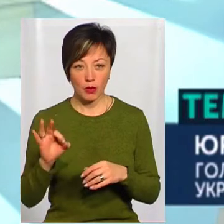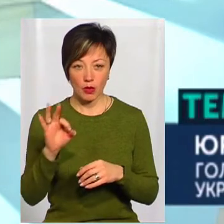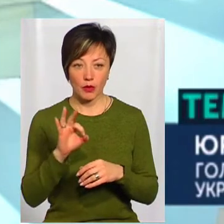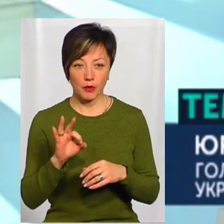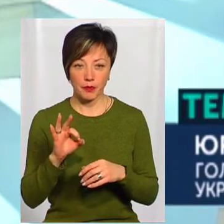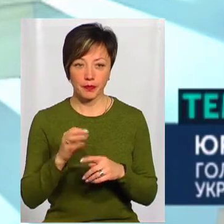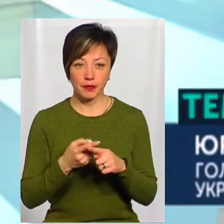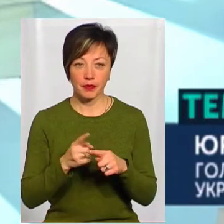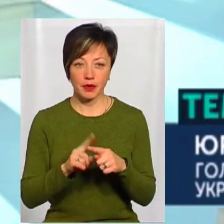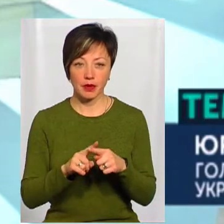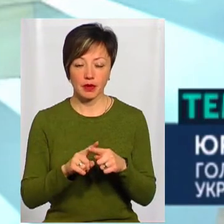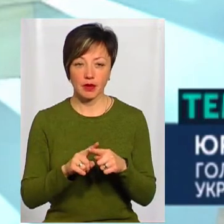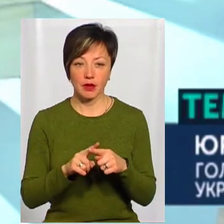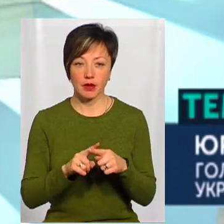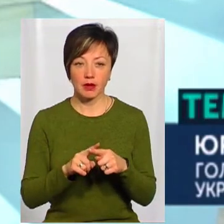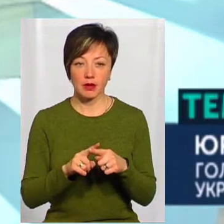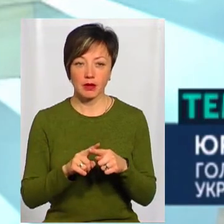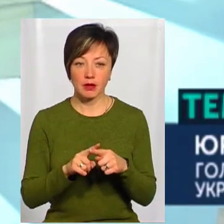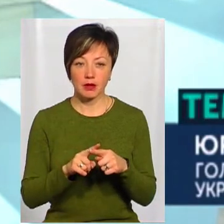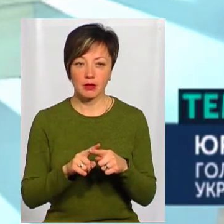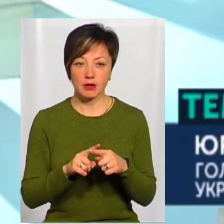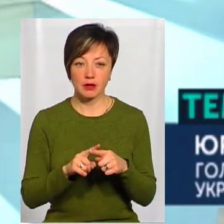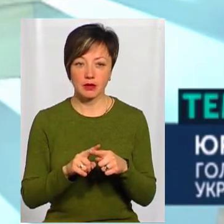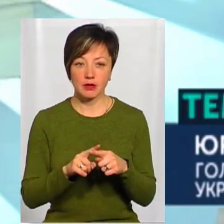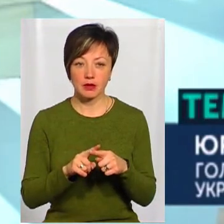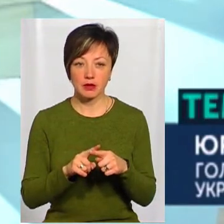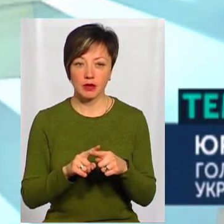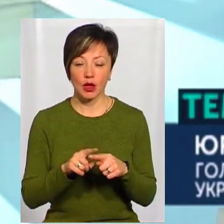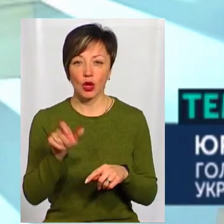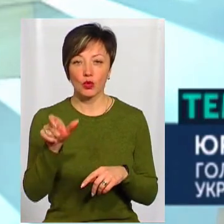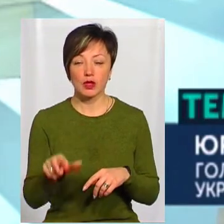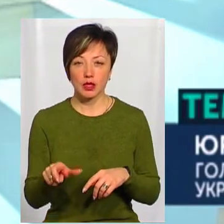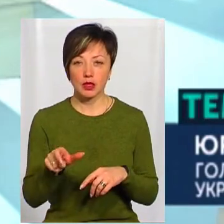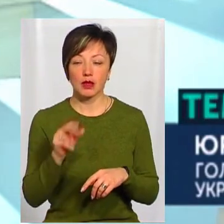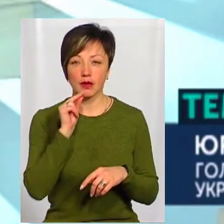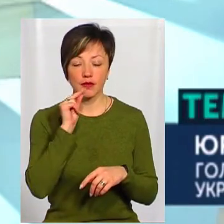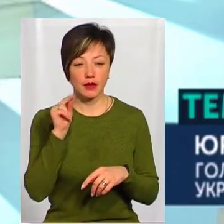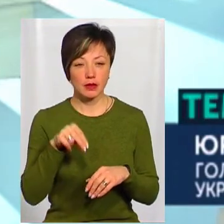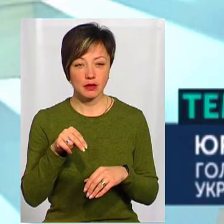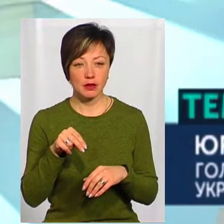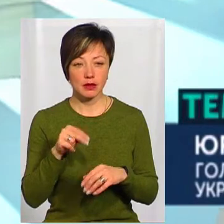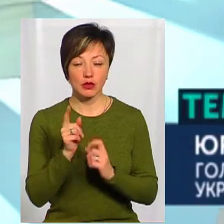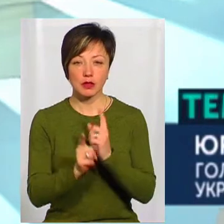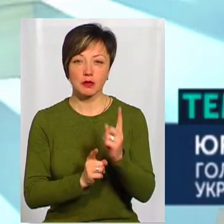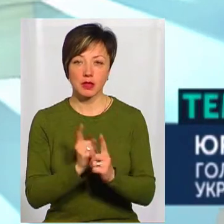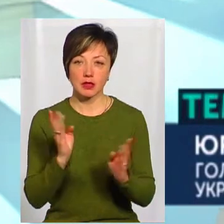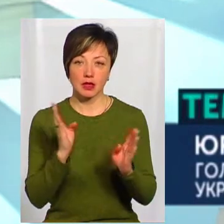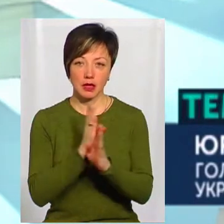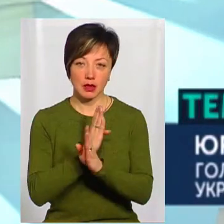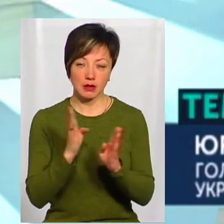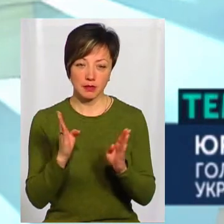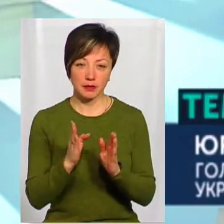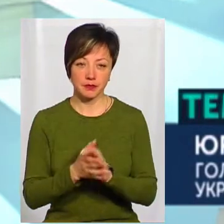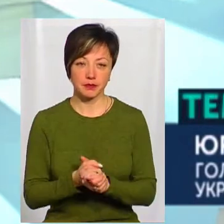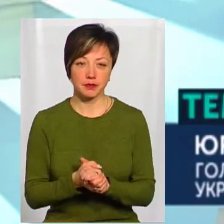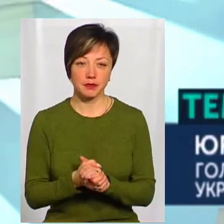цих школ, чи людина вина має вину за те, що змінюється клімат, чи то просто